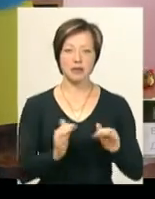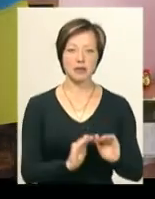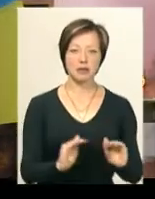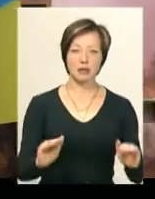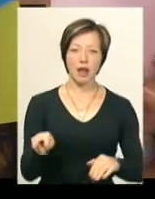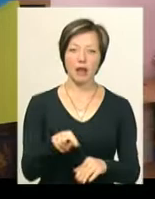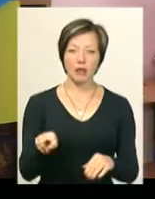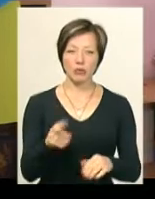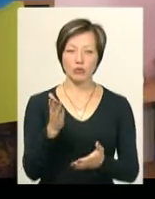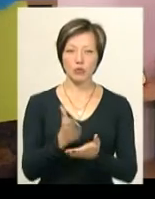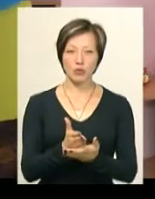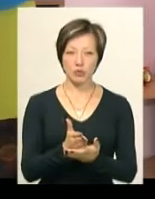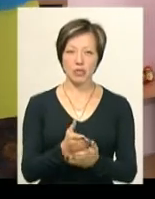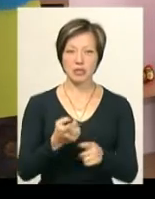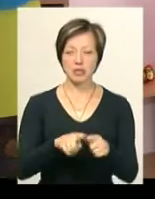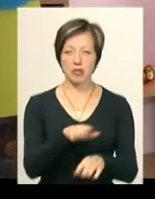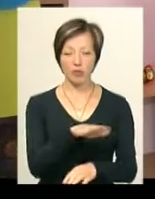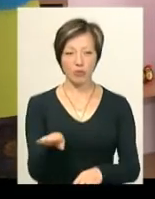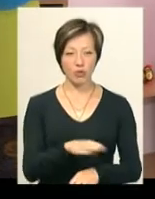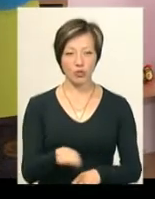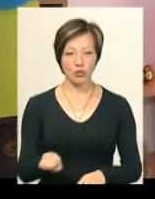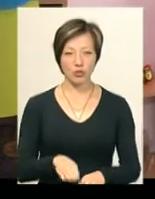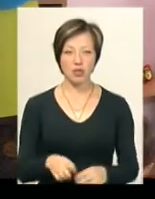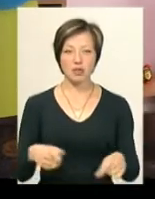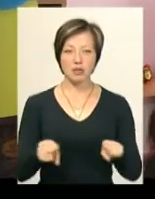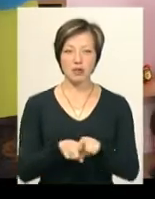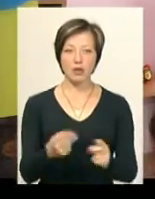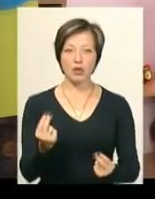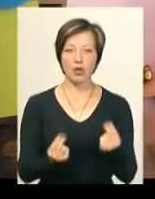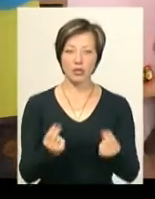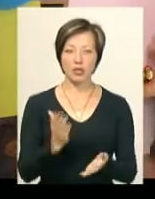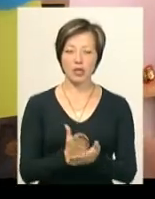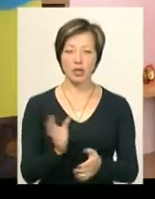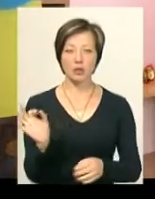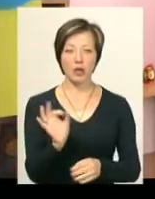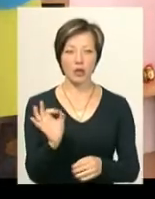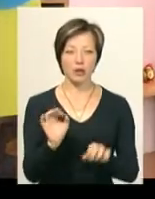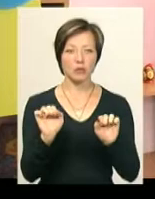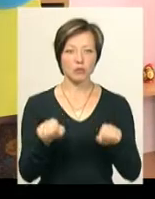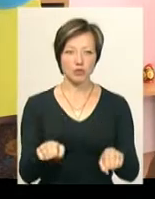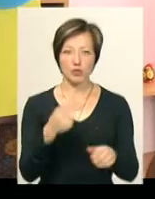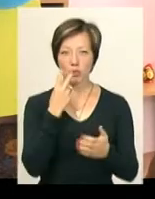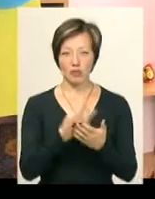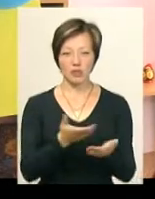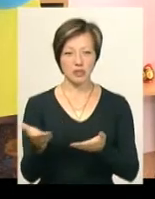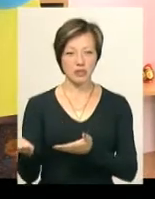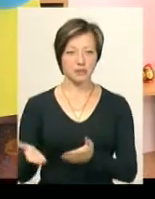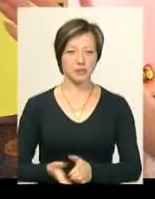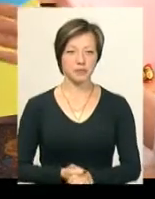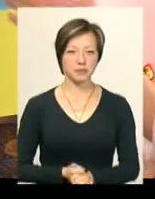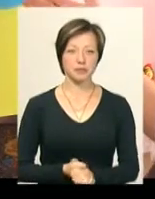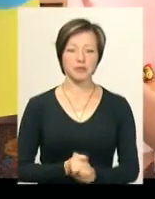Література все також знаходиться на цих полочках. Так само і іграшки. Є туалет, можна подивитися теж. туалет для діток.